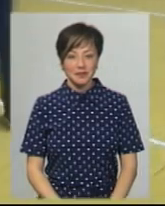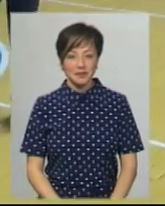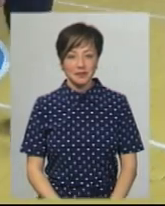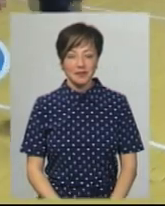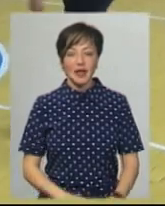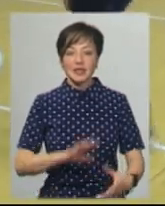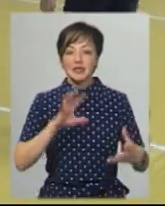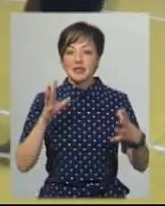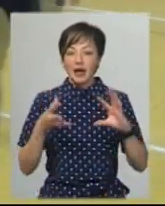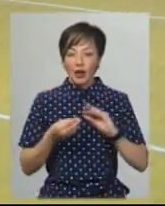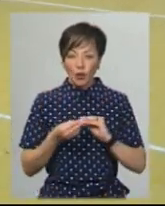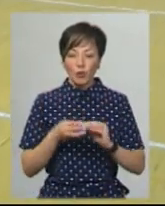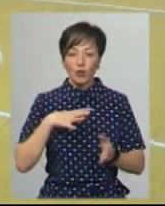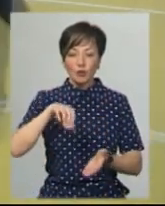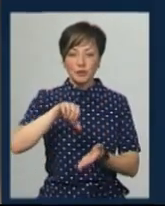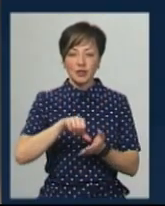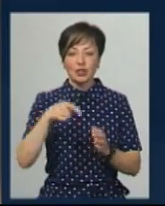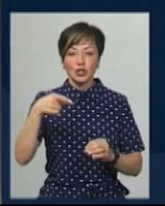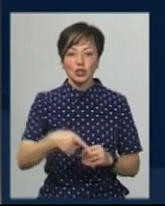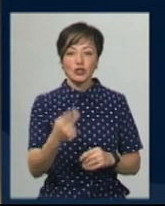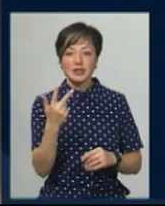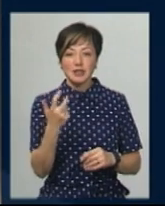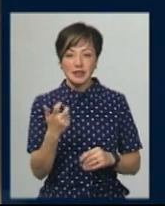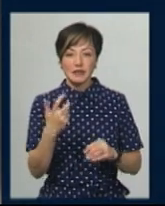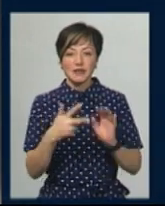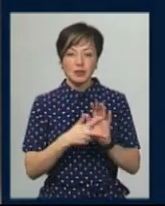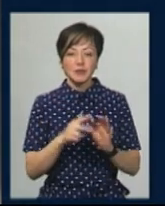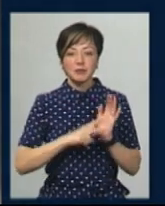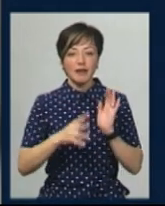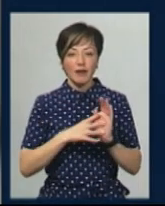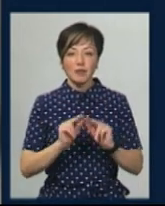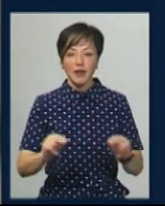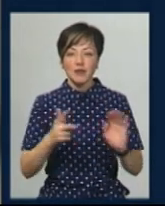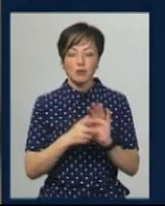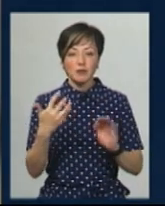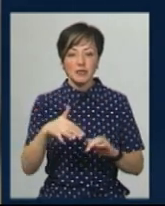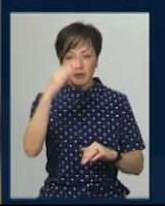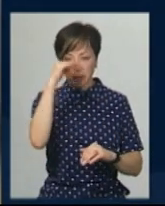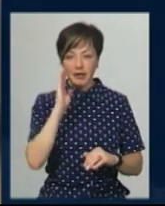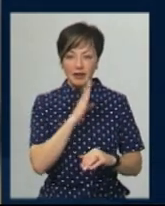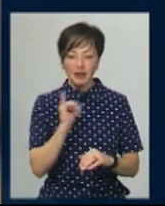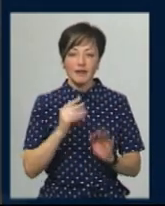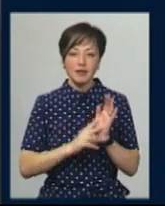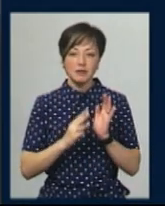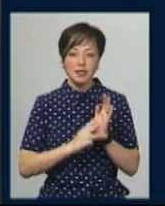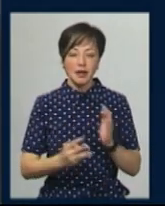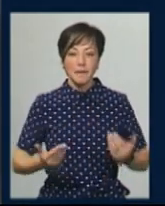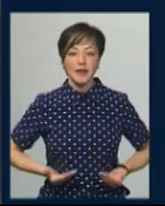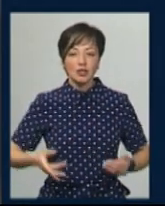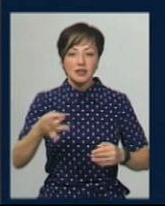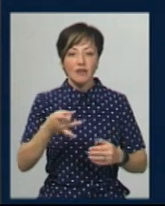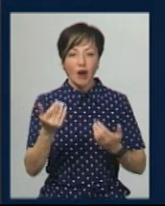Загалом у челенджах було задіяно 1230 учнів, 79 педагогів, 850 батьків-школярів та 80 мешканців